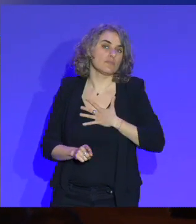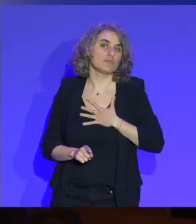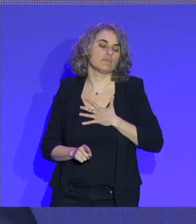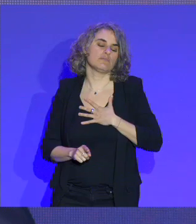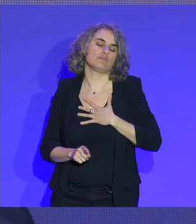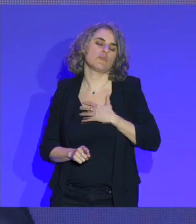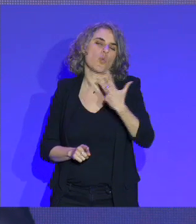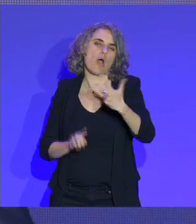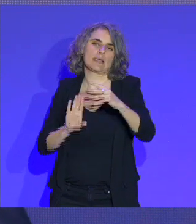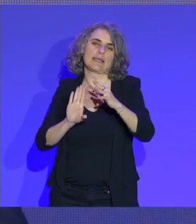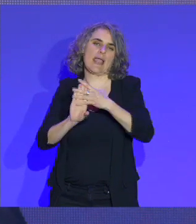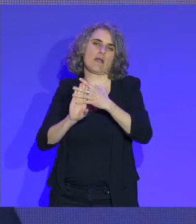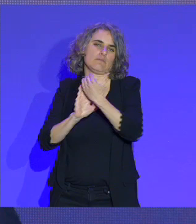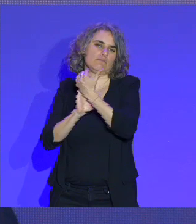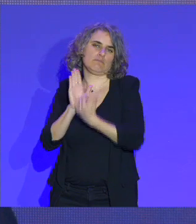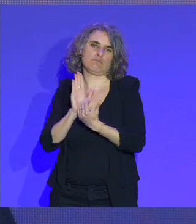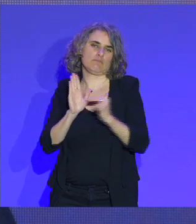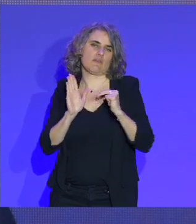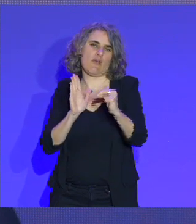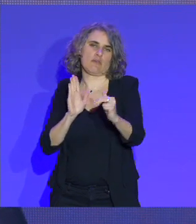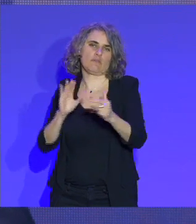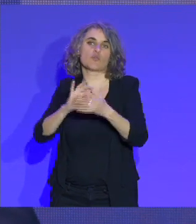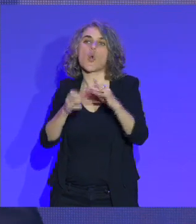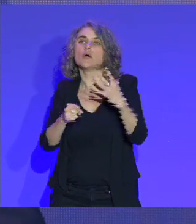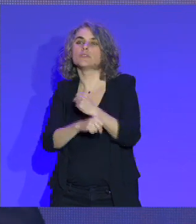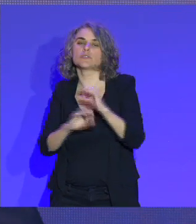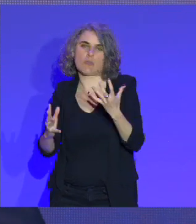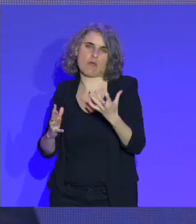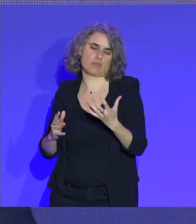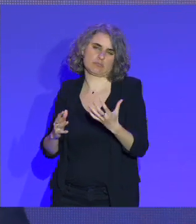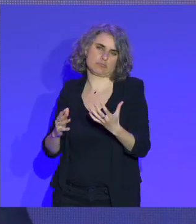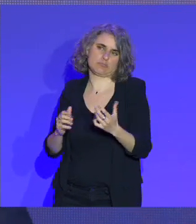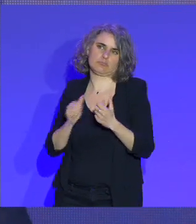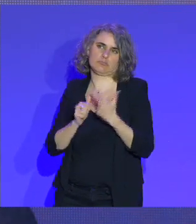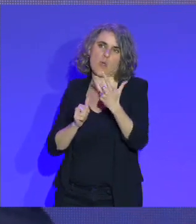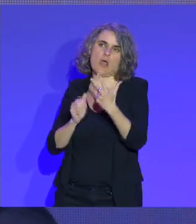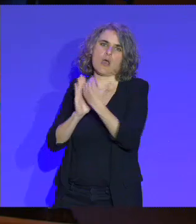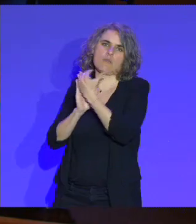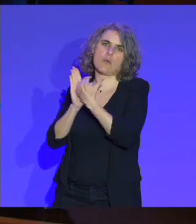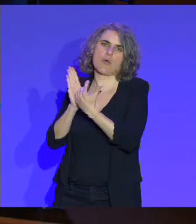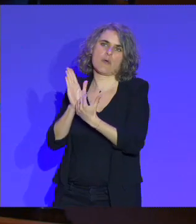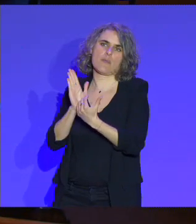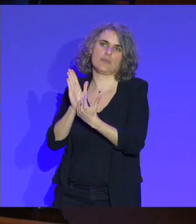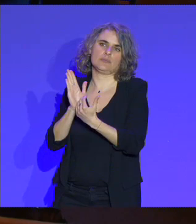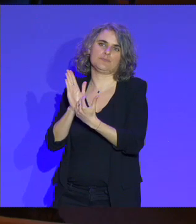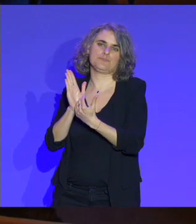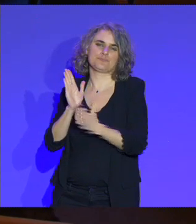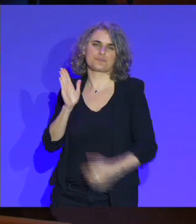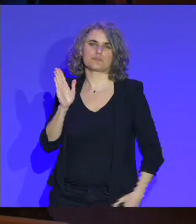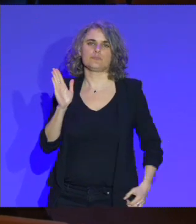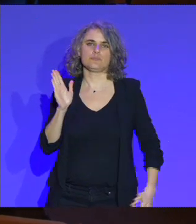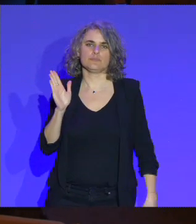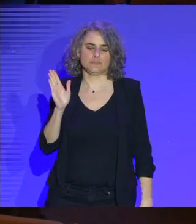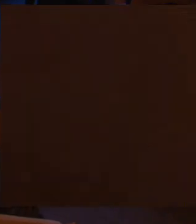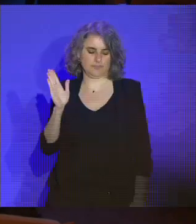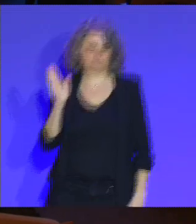trois critères, au fond, de réussite ou pas de ces Jeux. Le premier critère, c'est effectivement est-ce que la